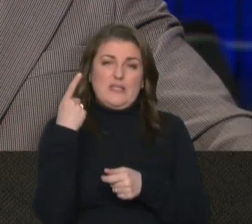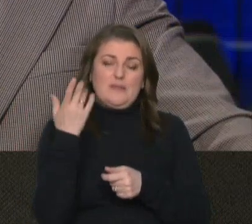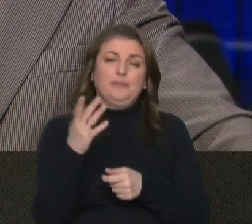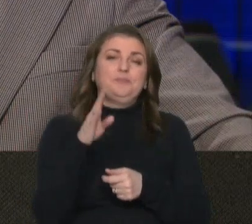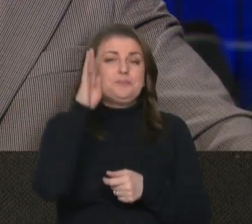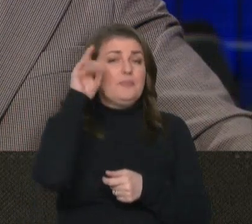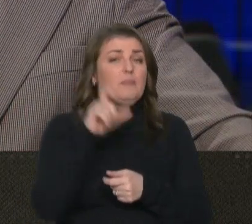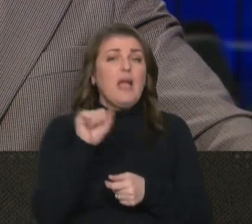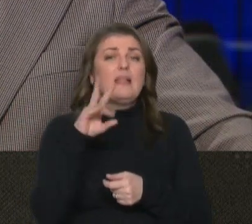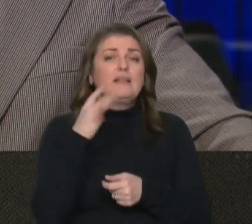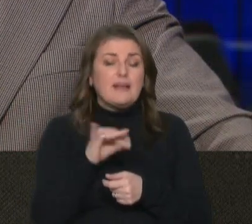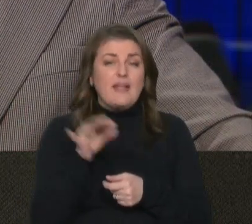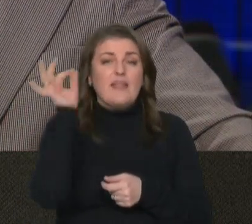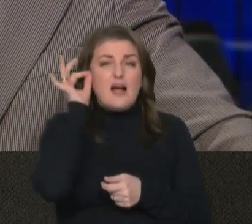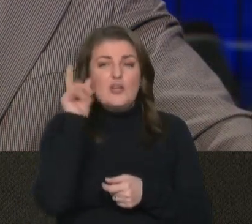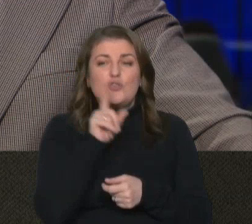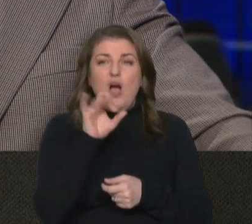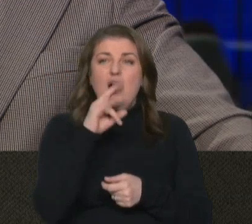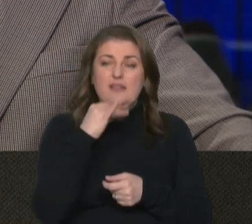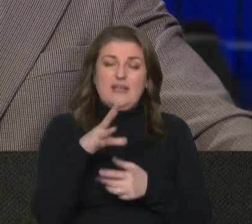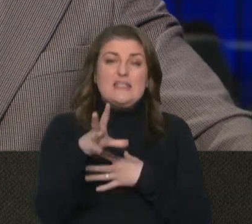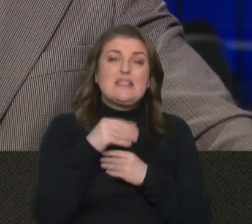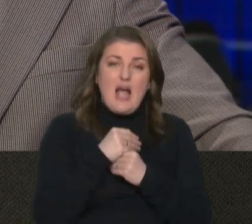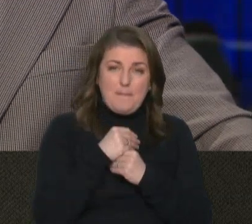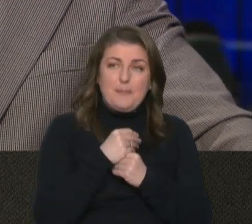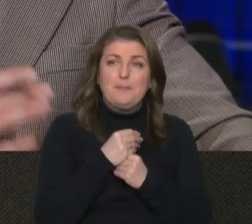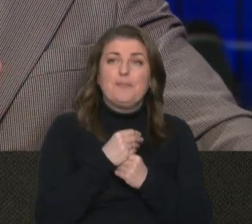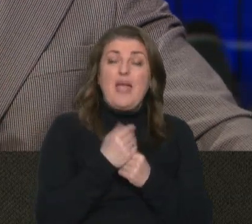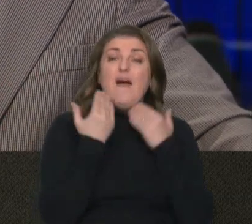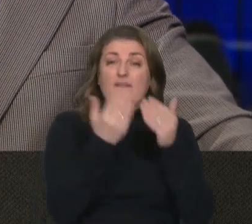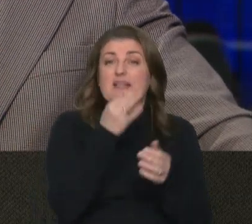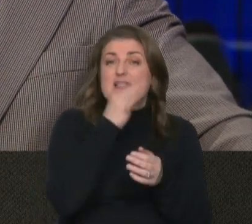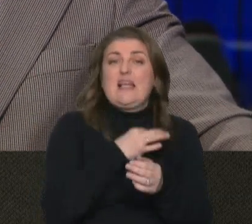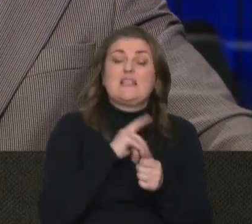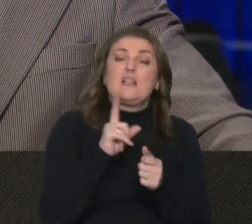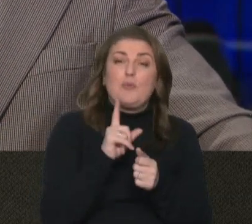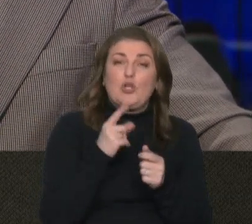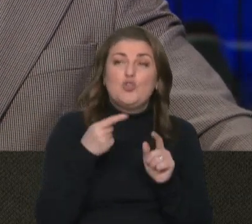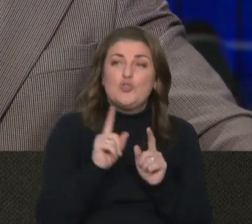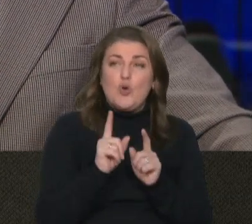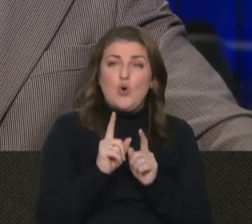Пане Андрію, нагадаю, що Андрій Дещиця з нами. Ви сказали про те, що